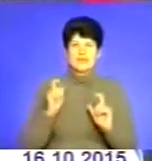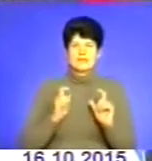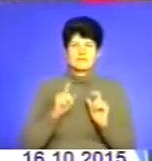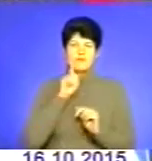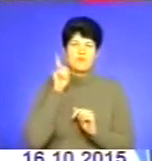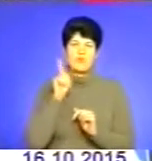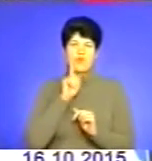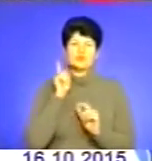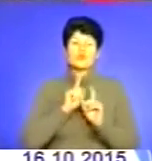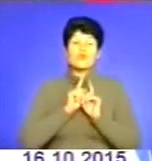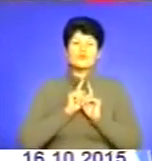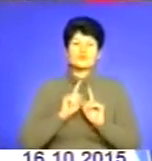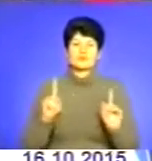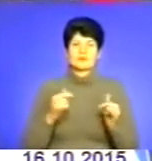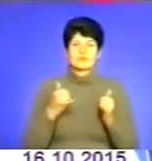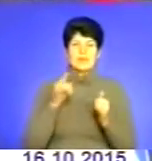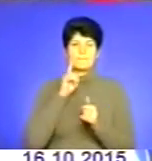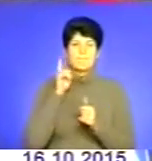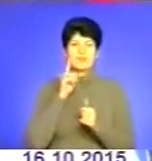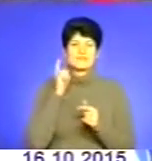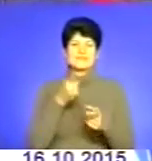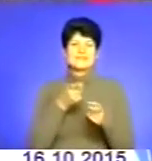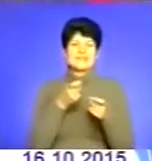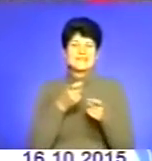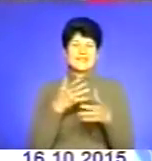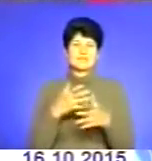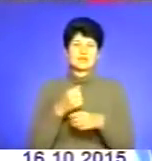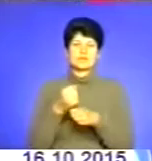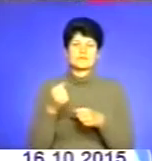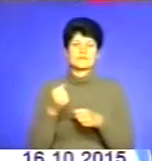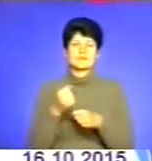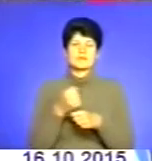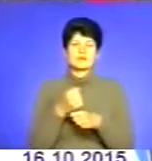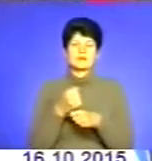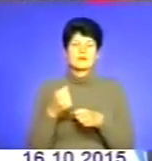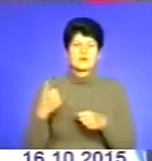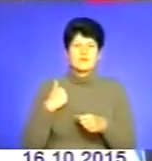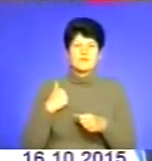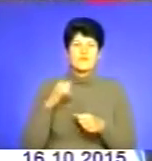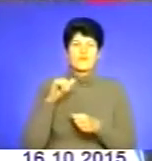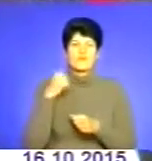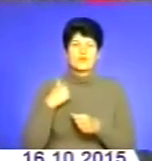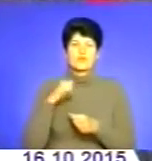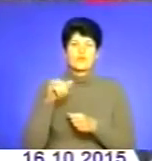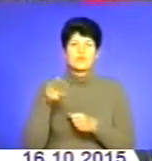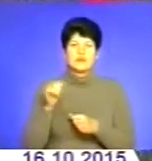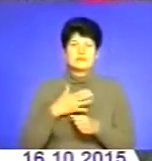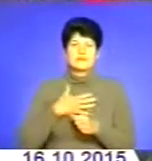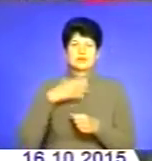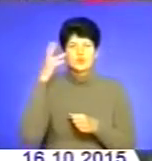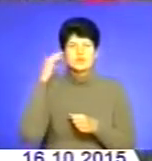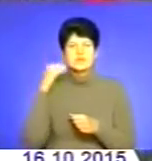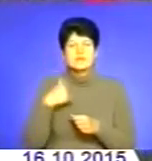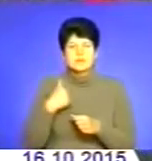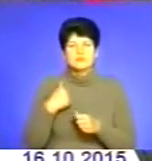молоді, особливо для молодих стрілецьких збройних сил, для воїнів УПА, для наших козацтва. І